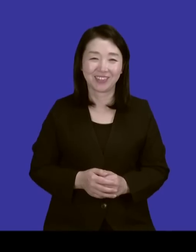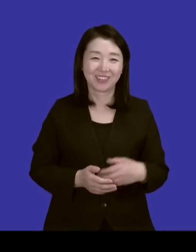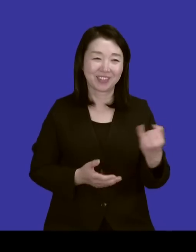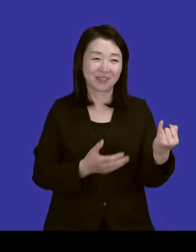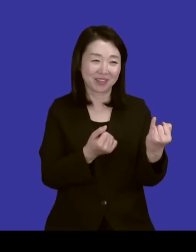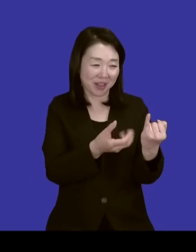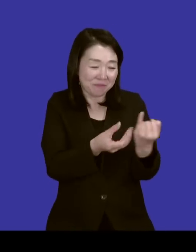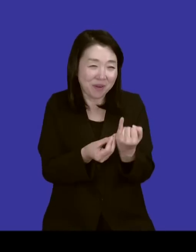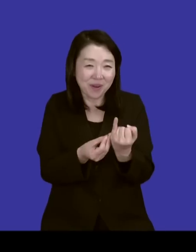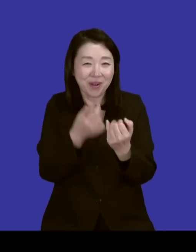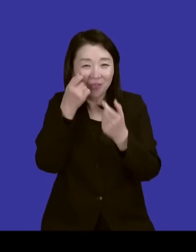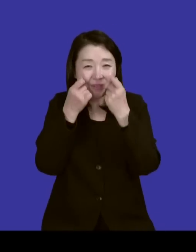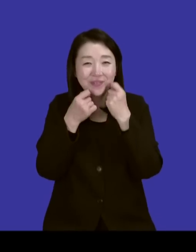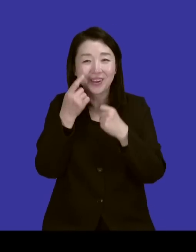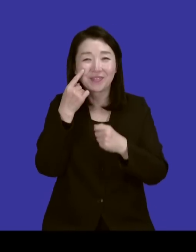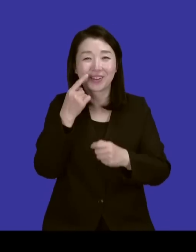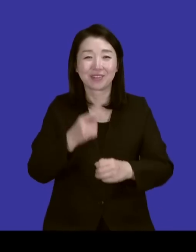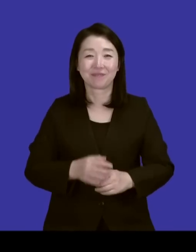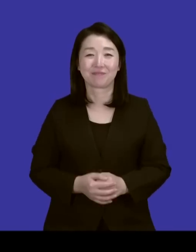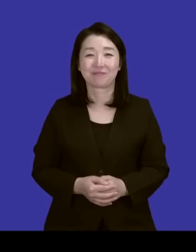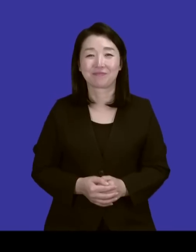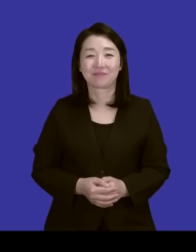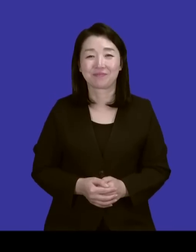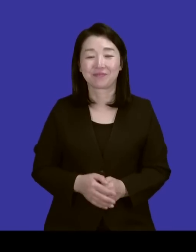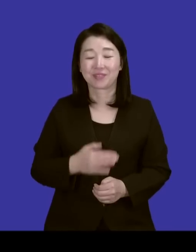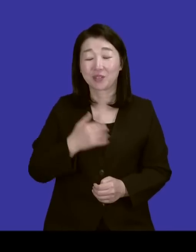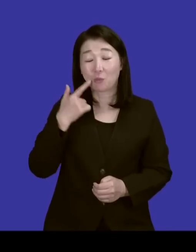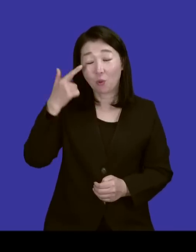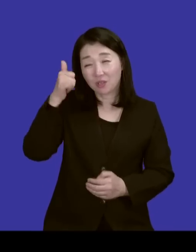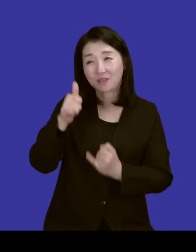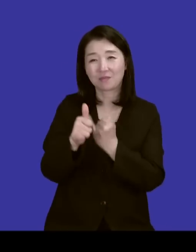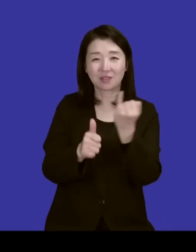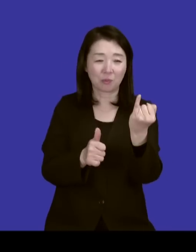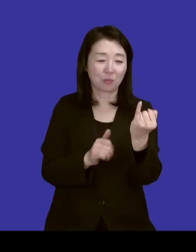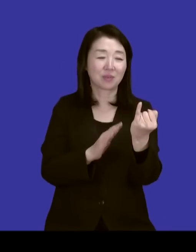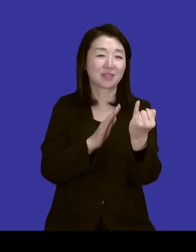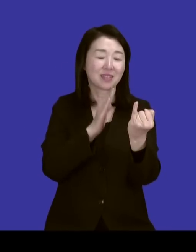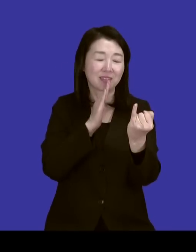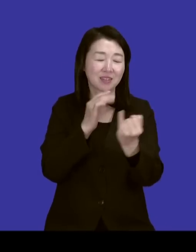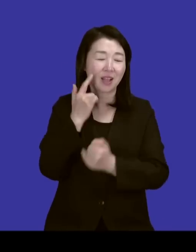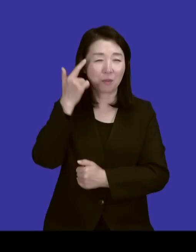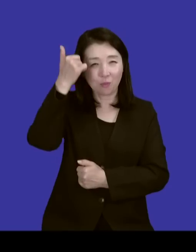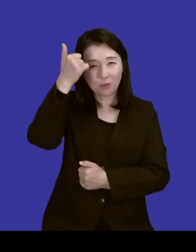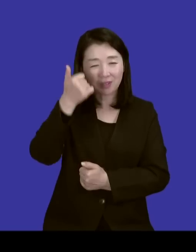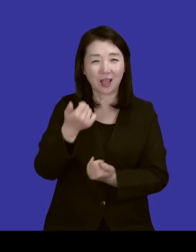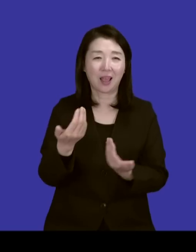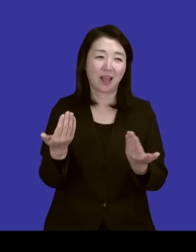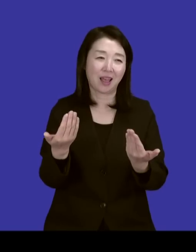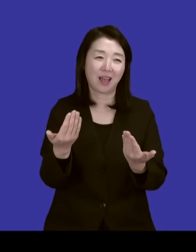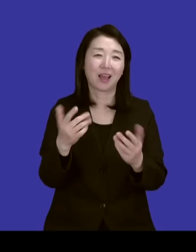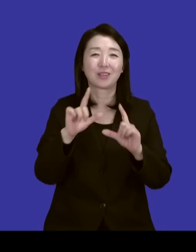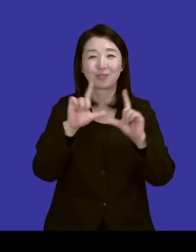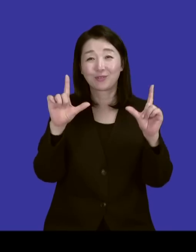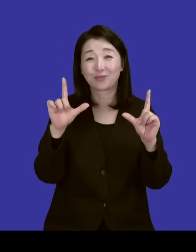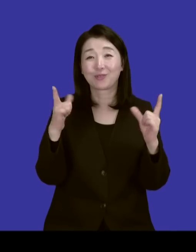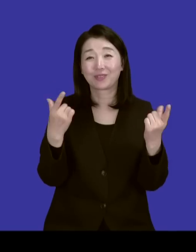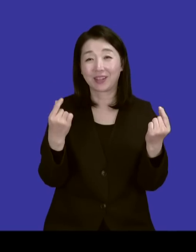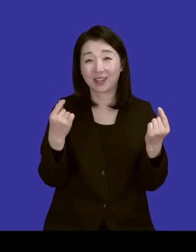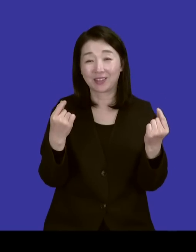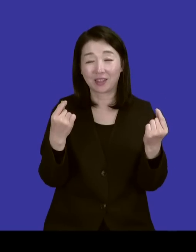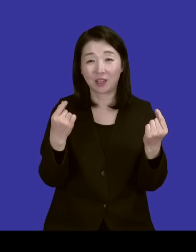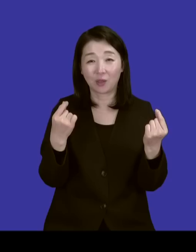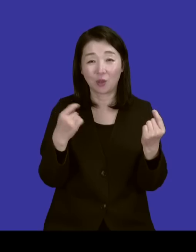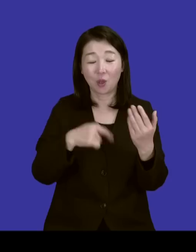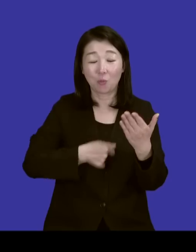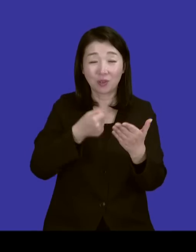눈물받아도 대고 저는 그래서 목사님 사모님들이 진정한 목회의 주인공이다라는 생각이 들고 본인이 선택하지